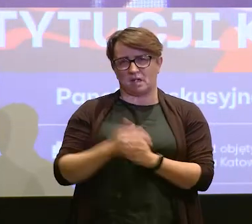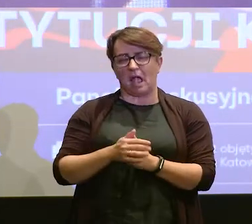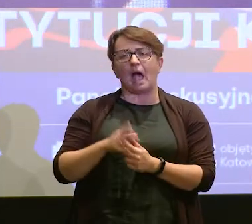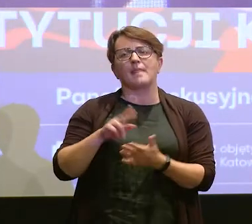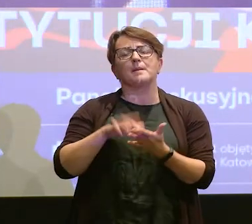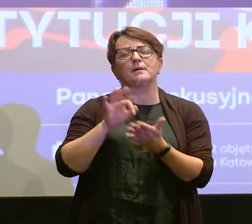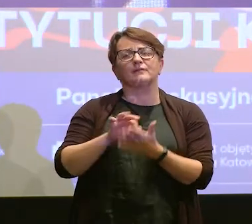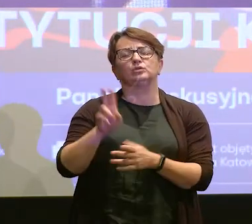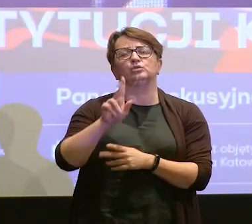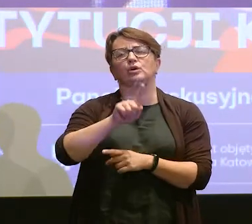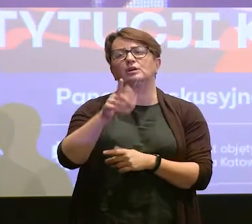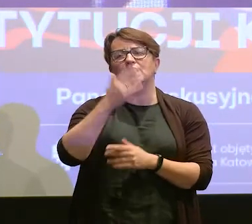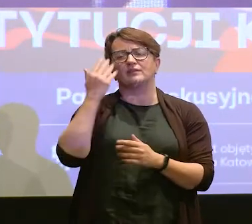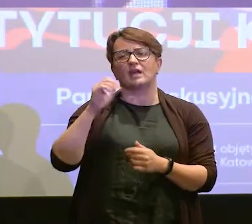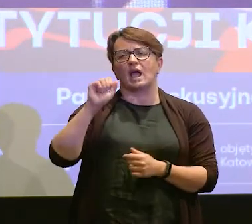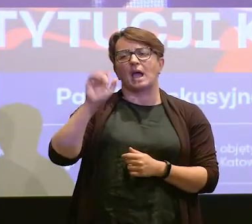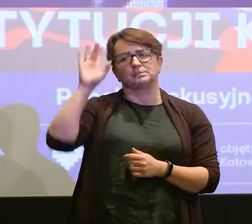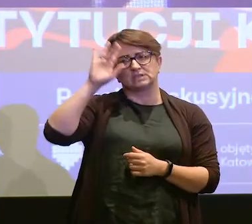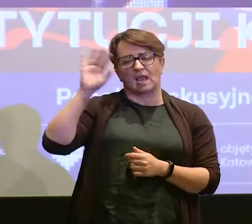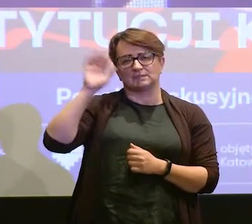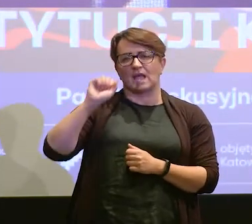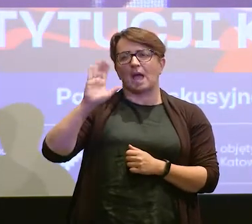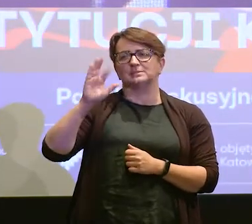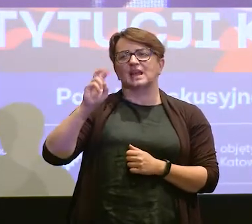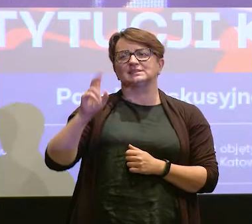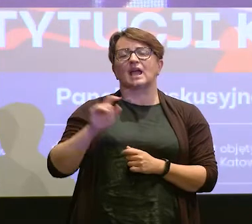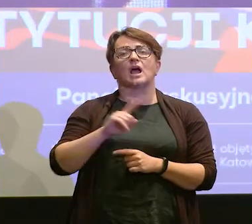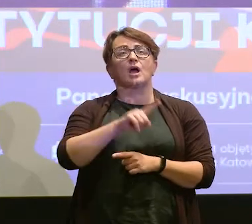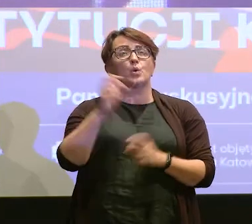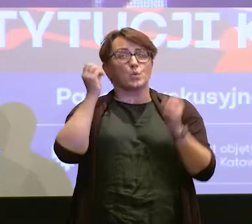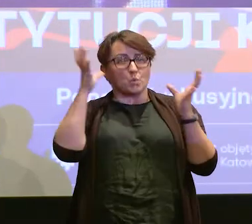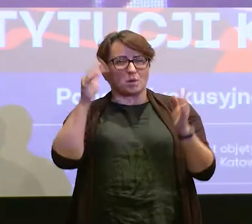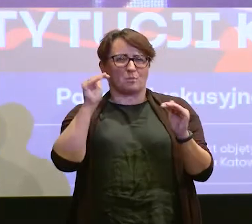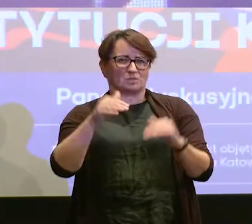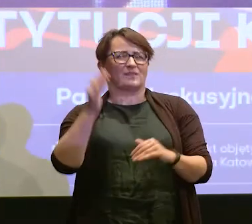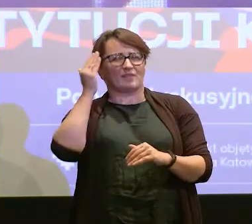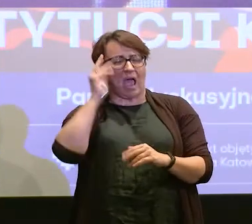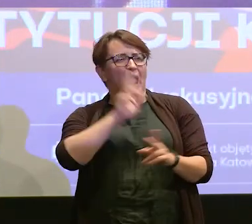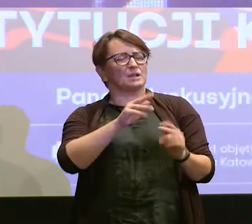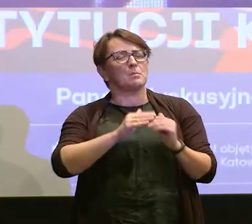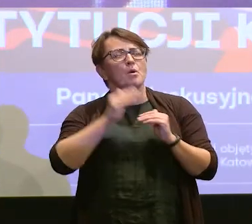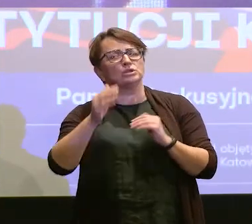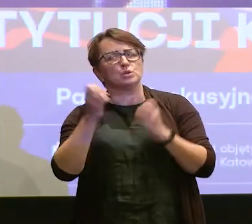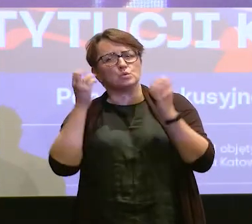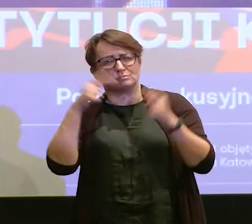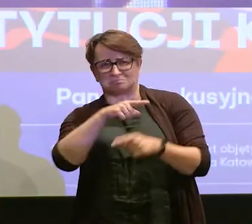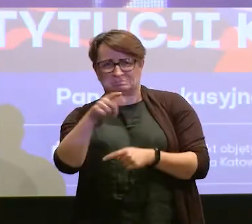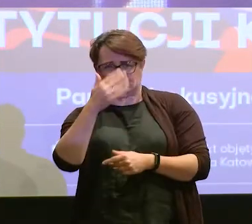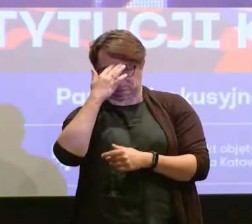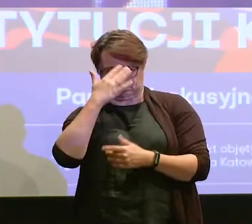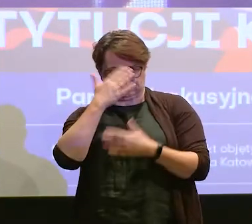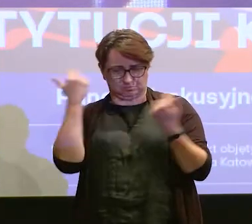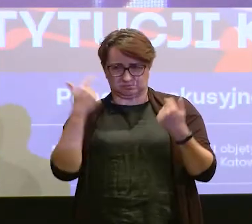wiedzą, co to jest abstrakcja. No ludzie kultury może wiedzą. Ale ludzie spoza kultury mogą nie wiedzieć.